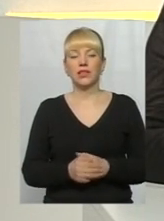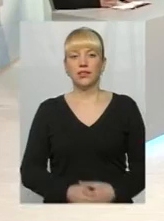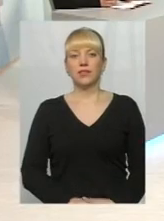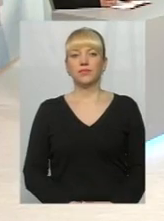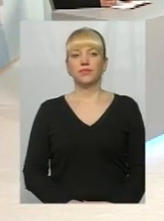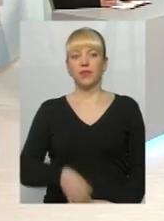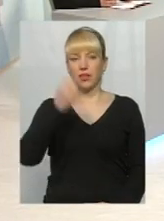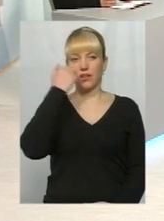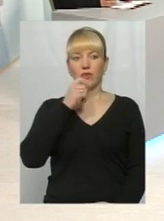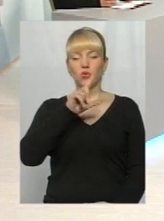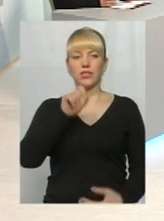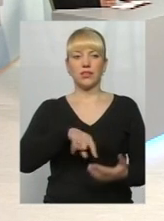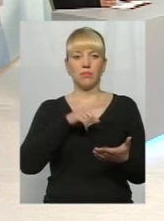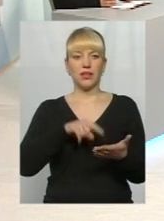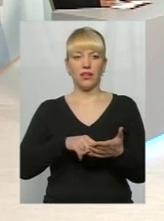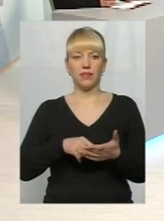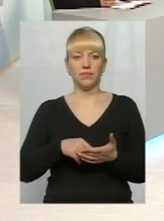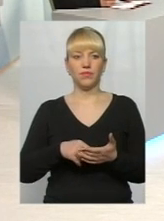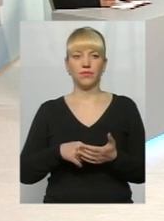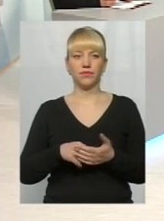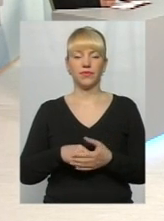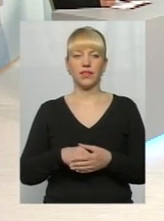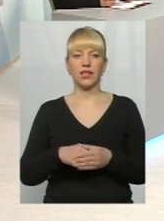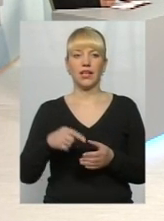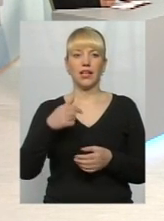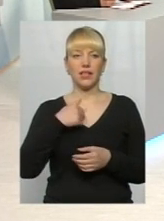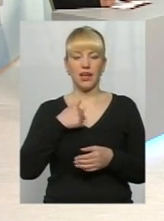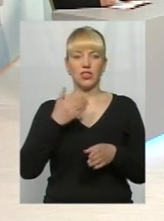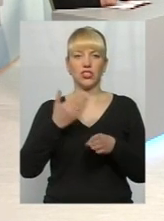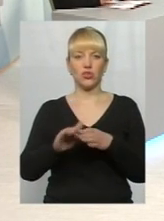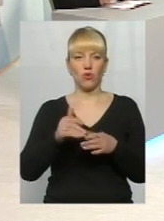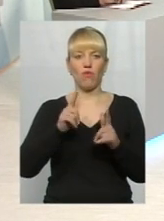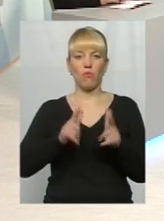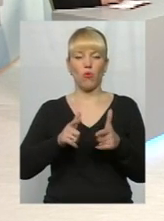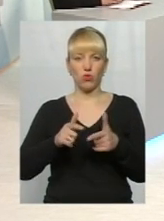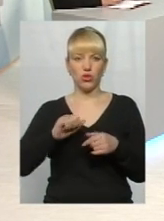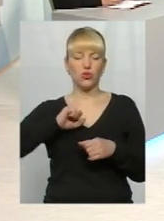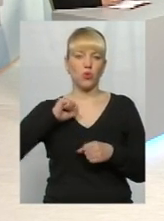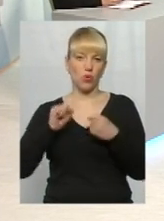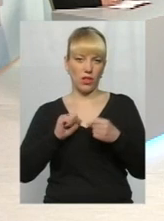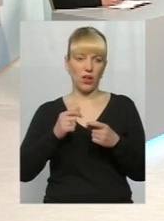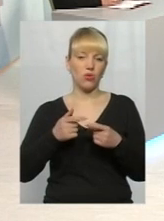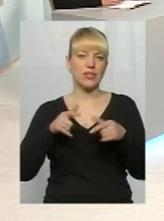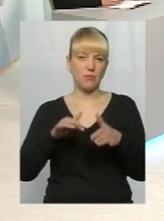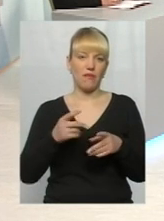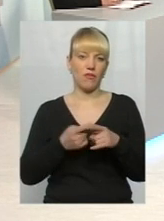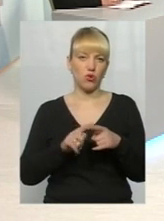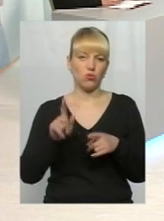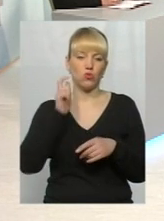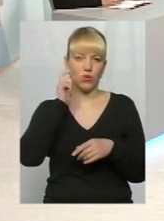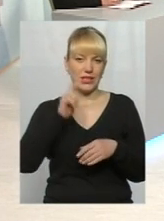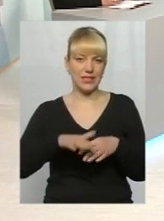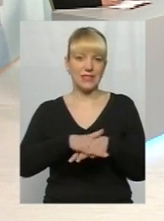Дякую за запитання. Ну, я частково погоджуся з колегою. Справа в тому, що українське населення